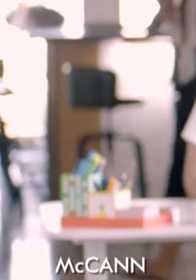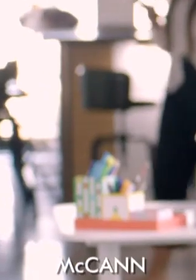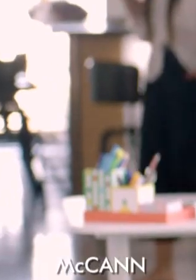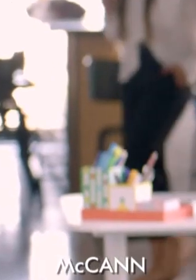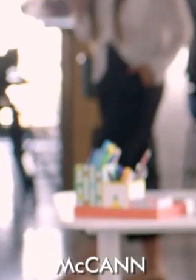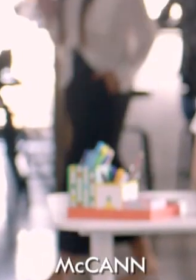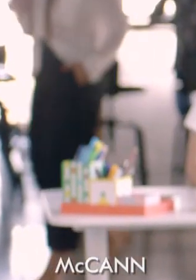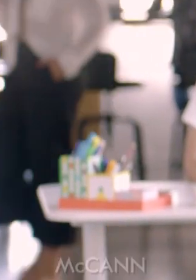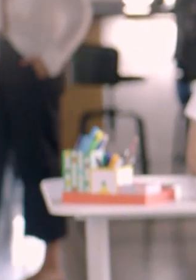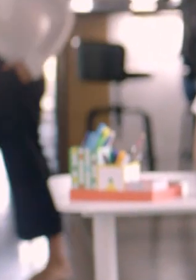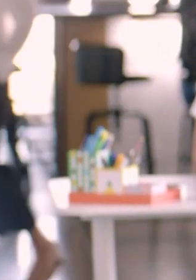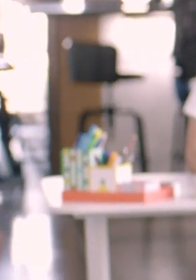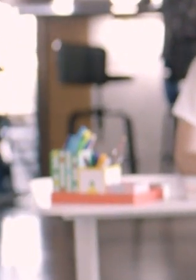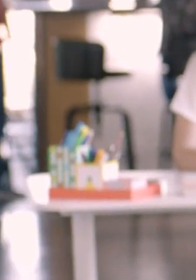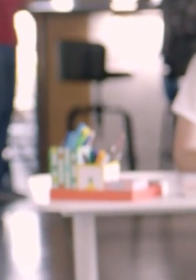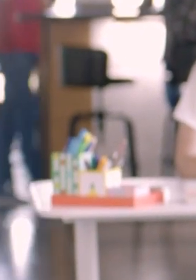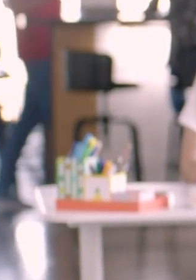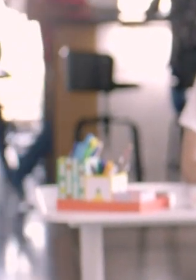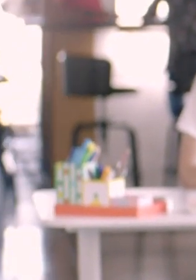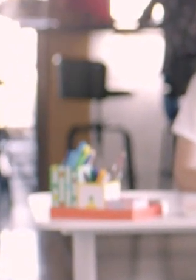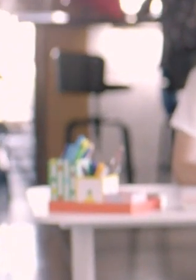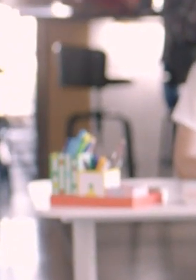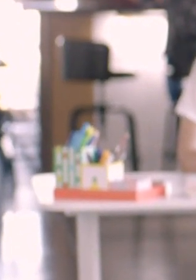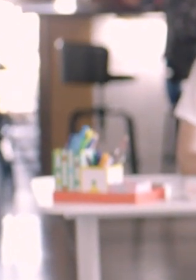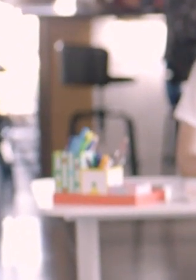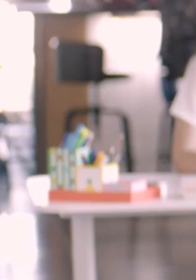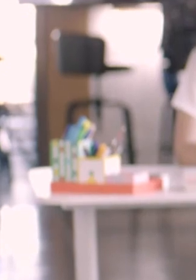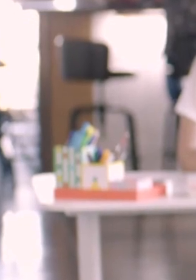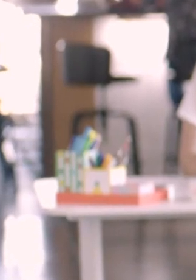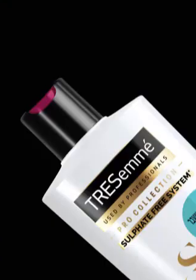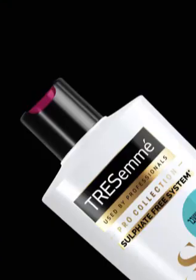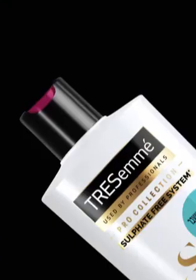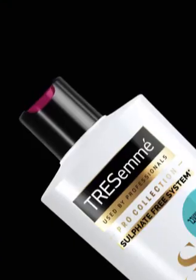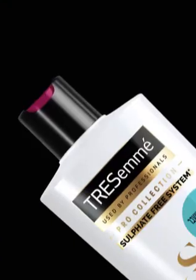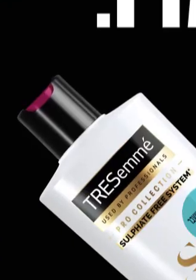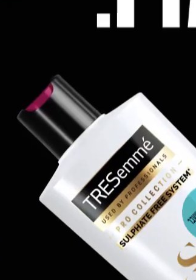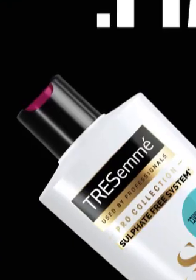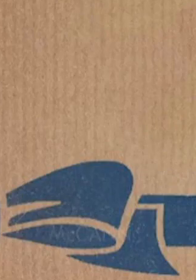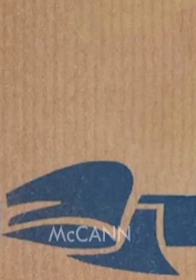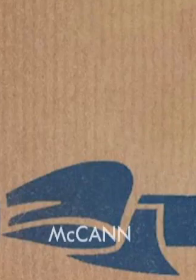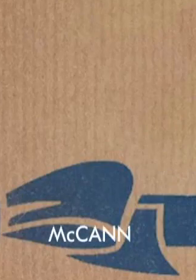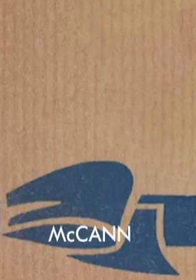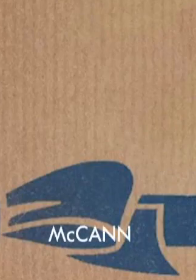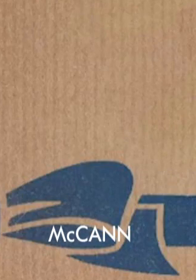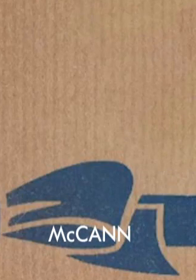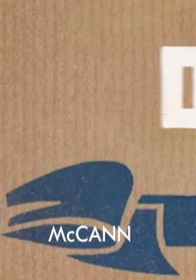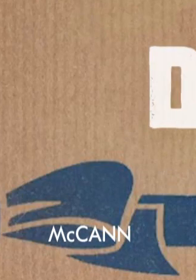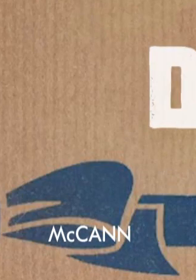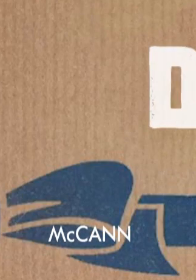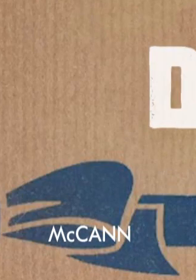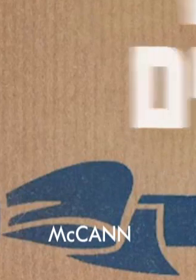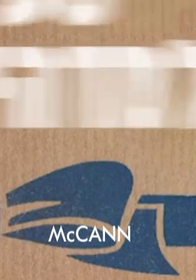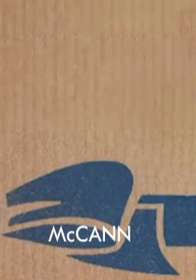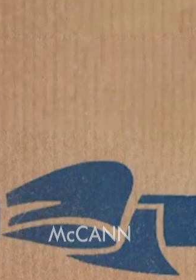לא השיער שלך, ולתאר. זה תרזמה? תרזמה? תרזמה. תרזמה? תרזמה. הלמנץ, הופך